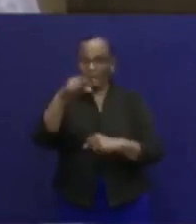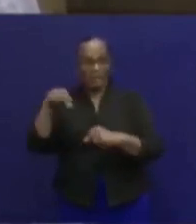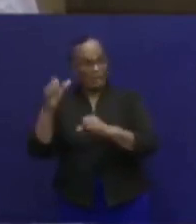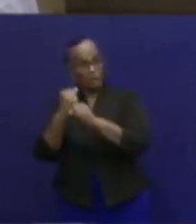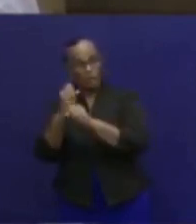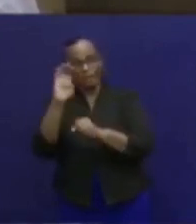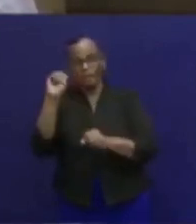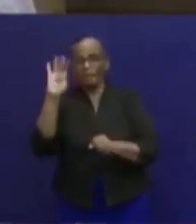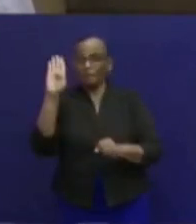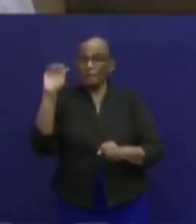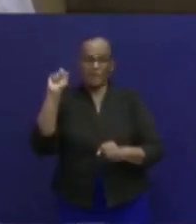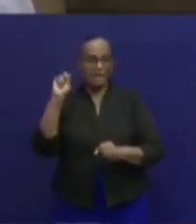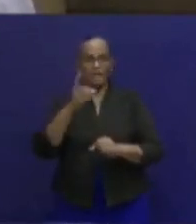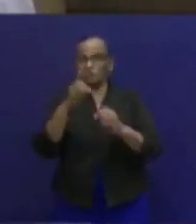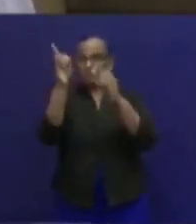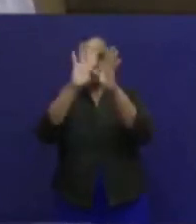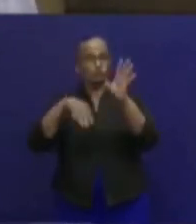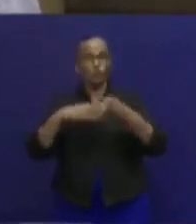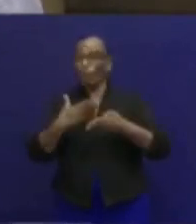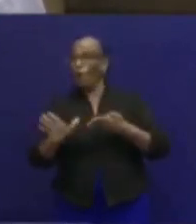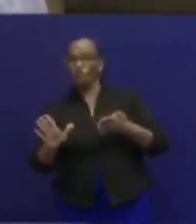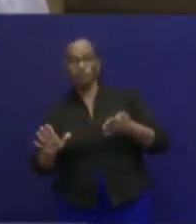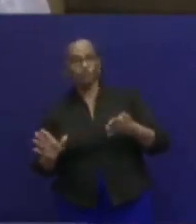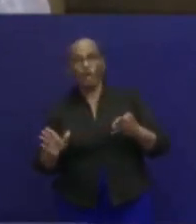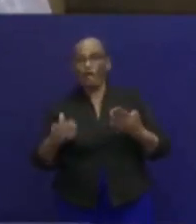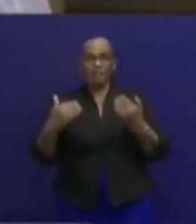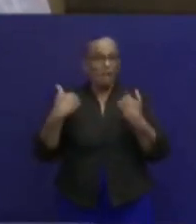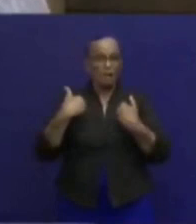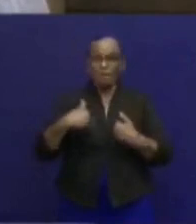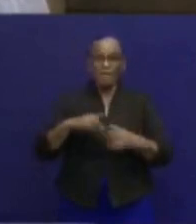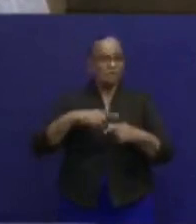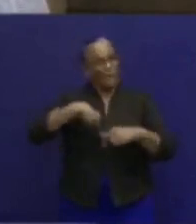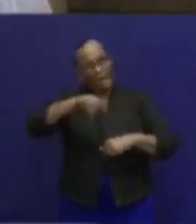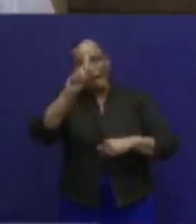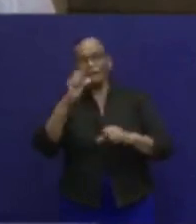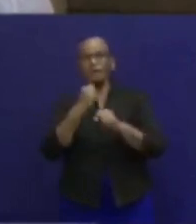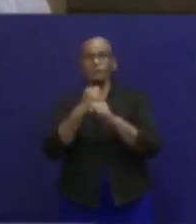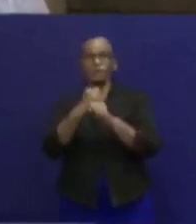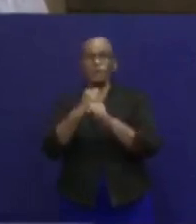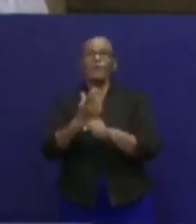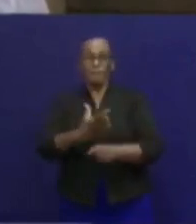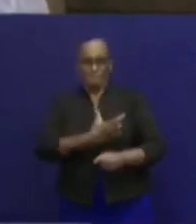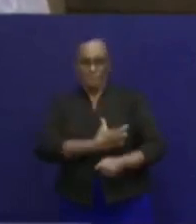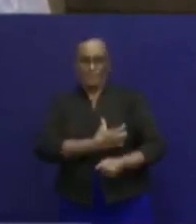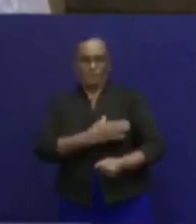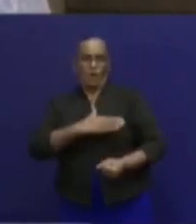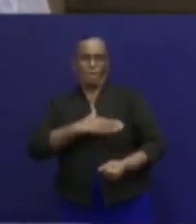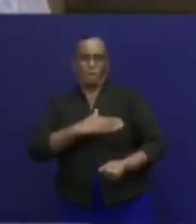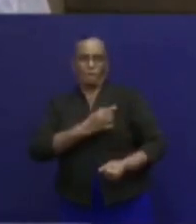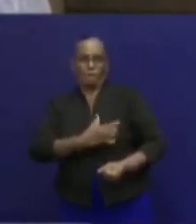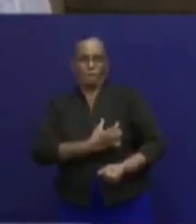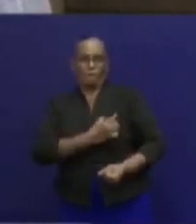EBS, dat noodzakelijk is door stroomuitval bijvoorbeeld, dat die mensen kunnen uitrukken met hun pasje.